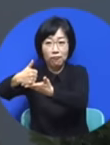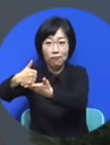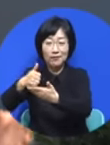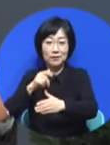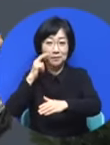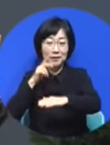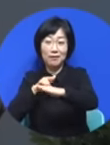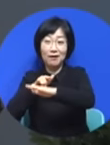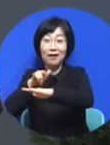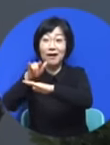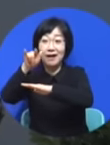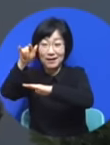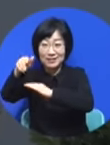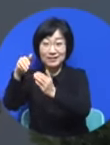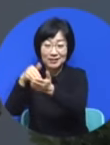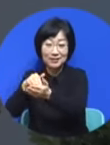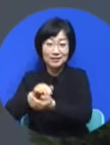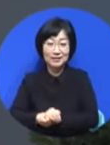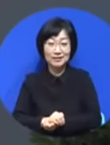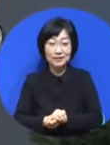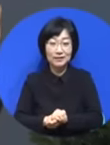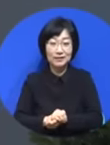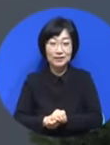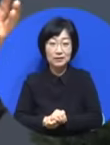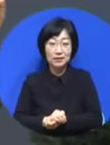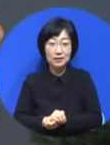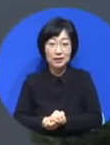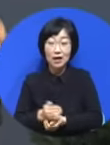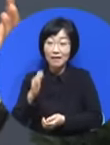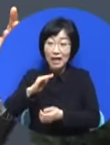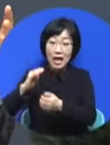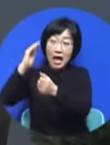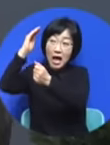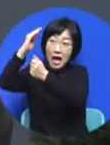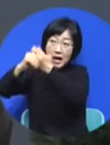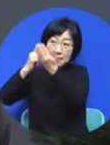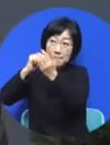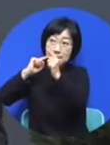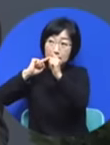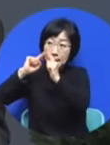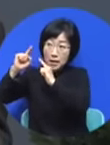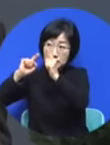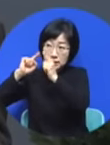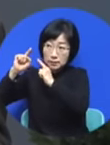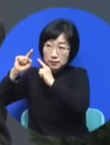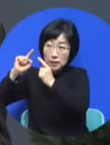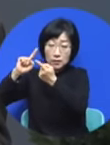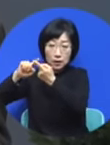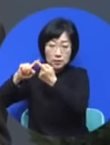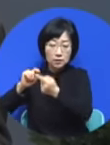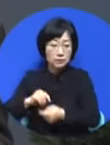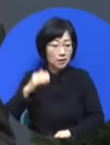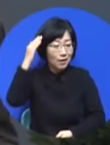그런데 하나님의 말씀 속에 사명 속에는 한국, 미국 이런 거 없어요. 이분들이 제 말을 듣고 훈련받겠다고 합니다.